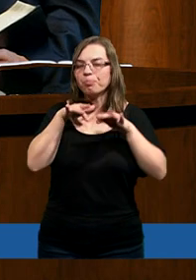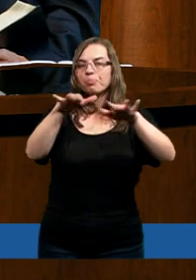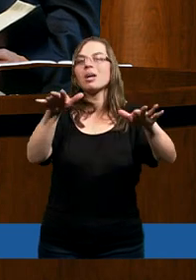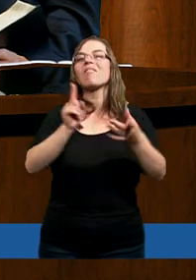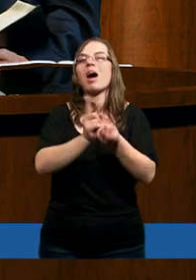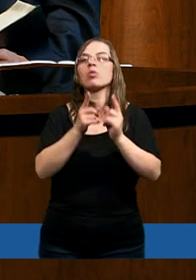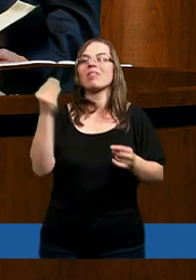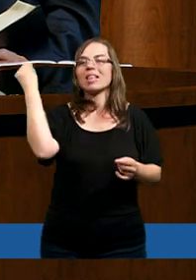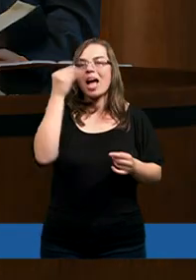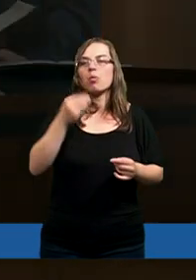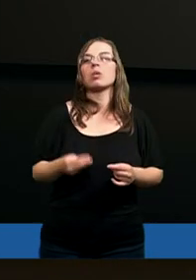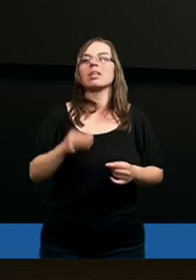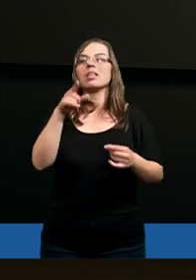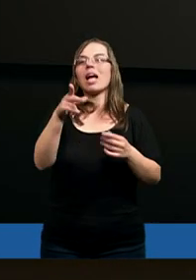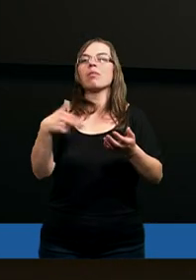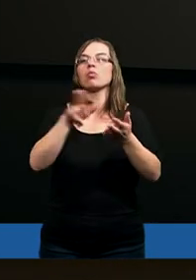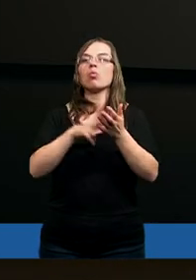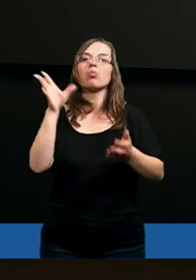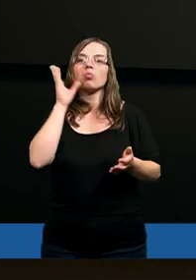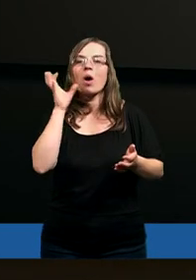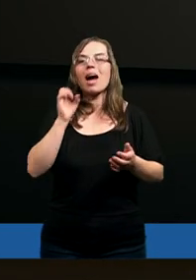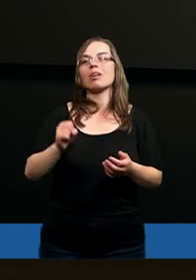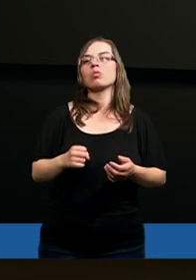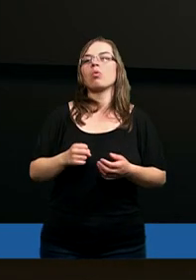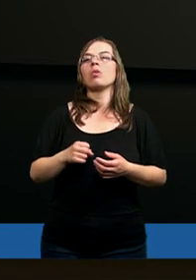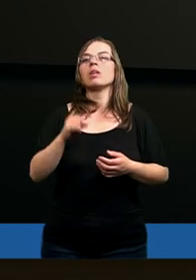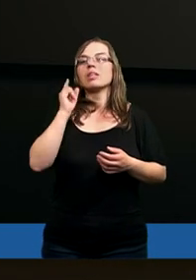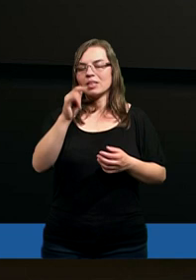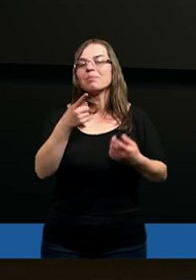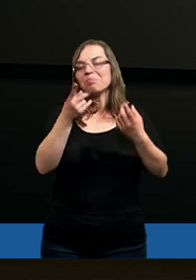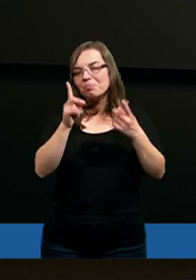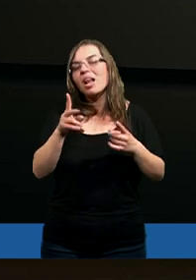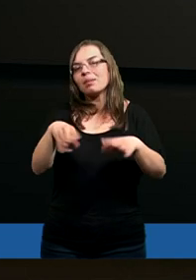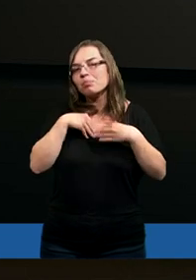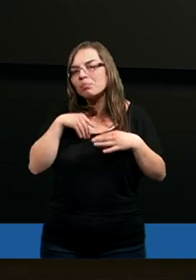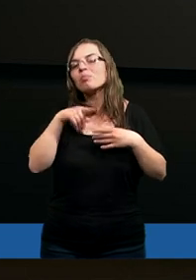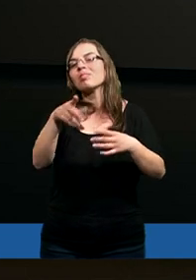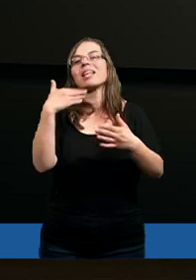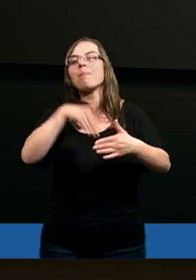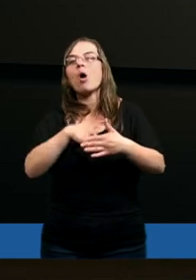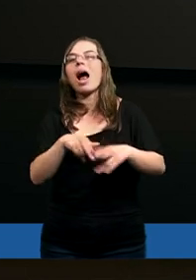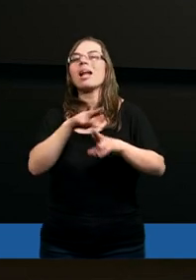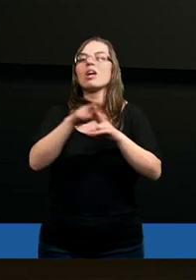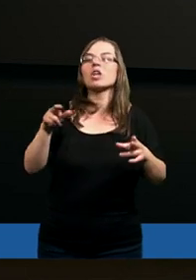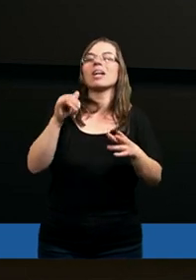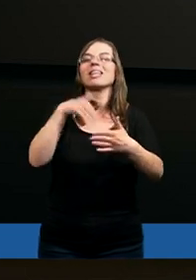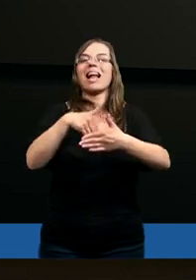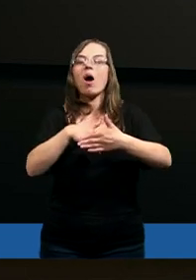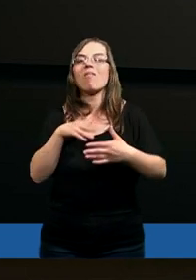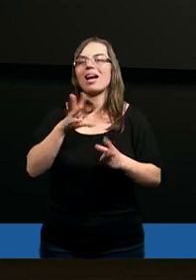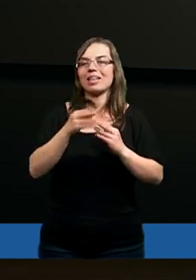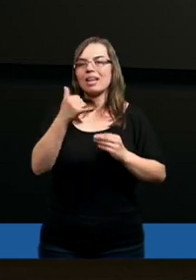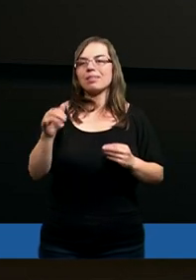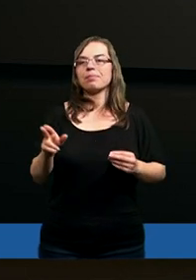nauczycielami przede wszystkim i takimi, którzy niestety ich słuchają i pogrążają się w niemoralności i w tych wszystkich rzeczach, o których